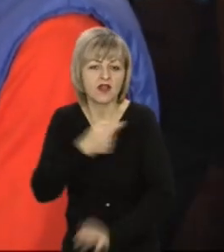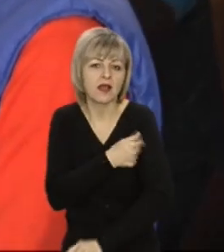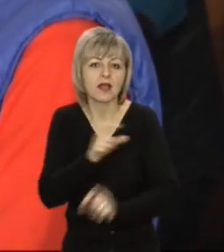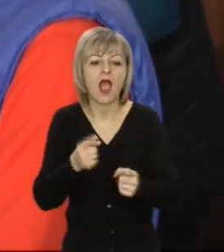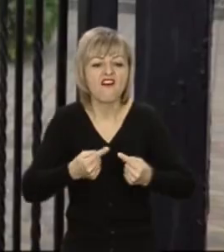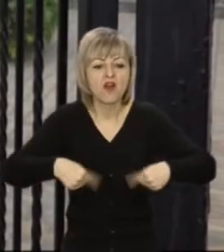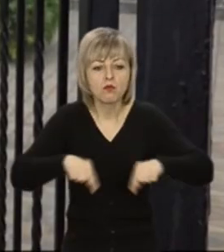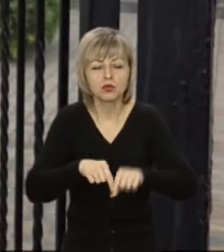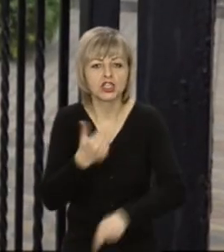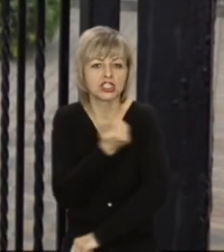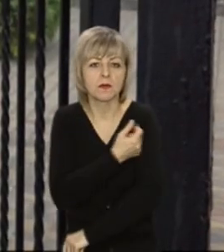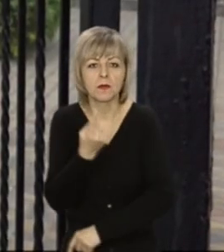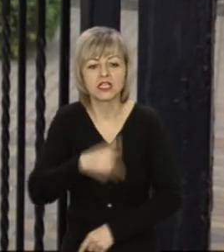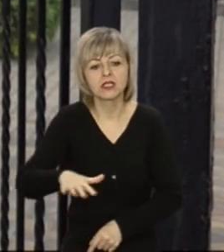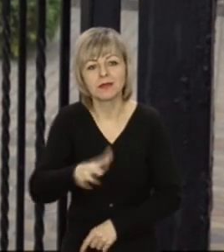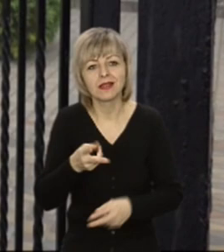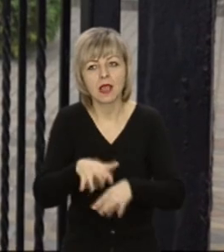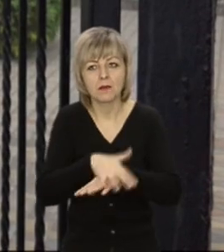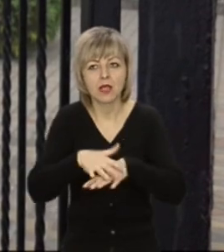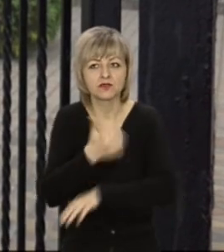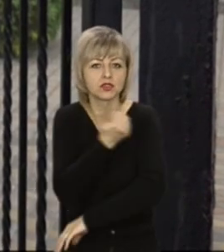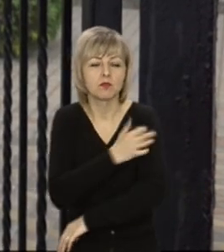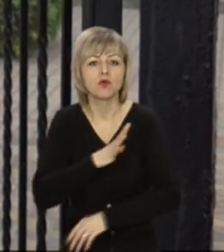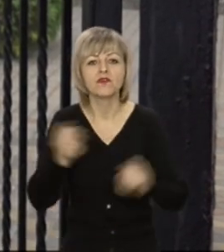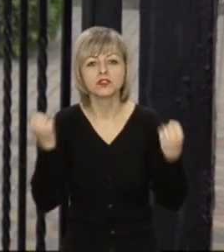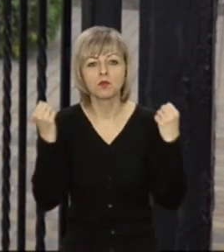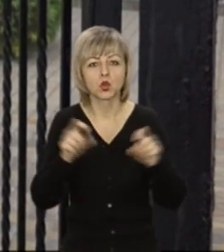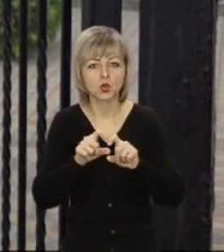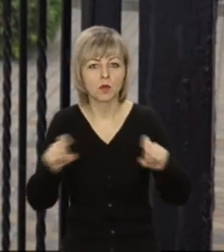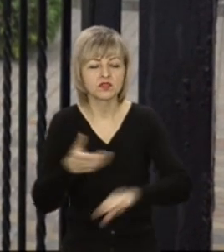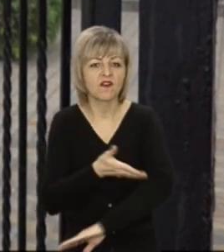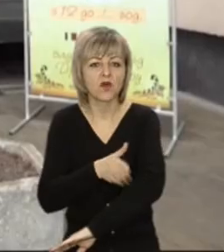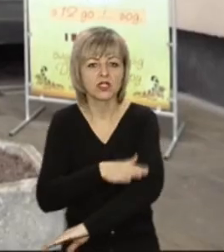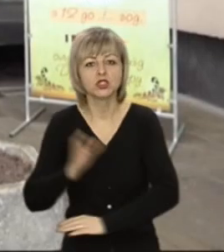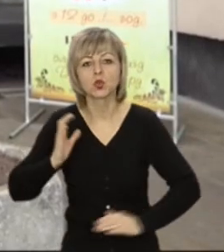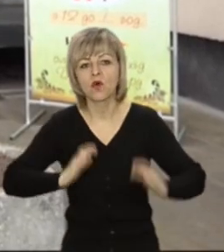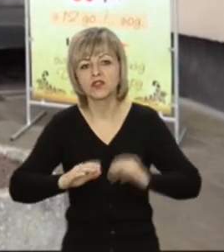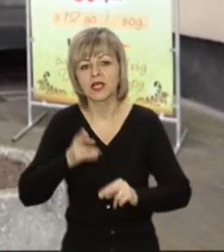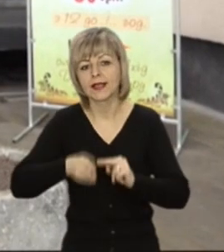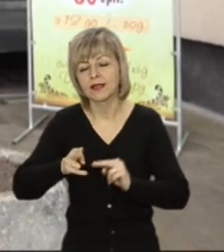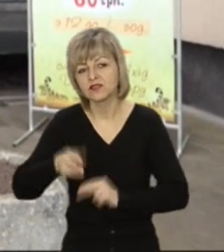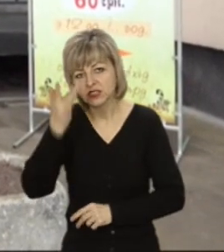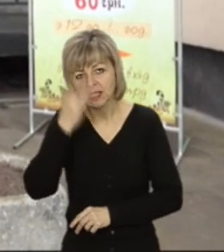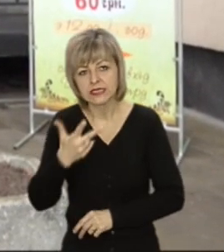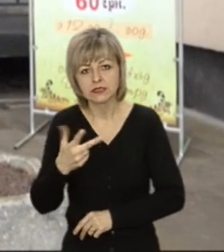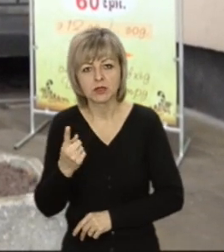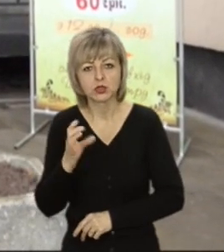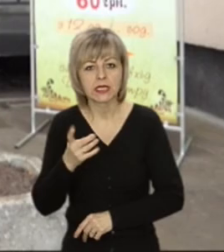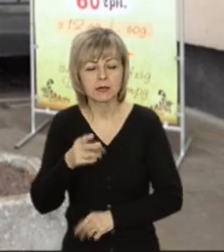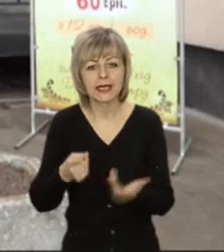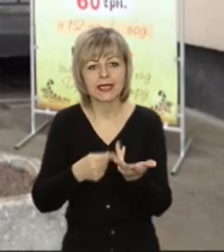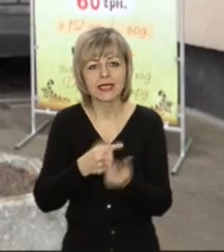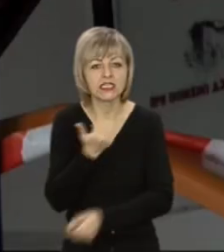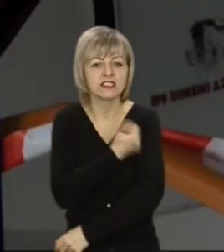а в пунктах щеплення. Першим майданчиком для масового щеплення став спорткомплекс Волинського вишу. На кінець літа 31 серпня кількість